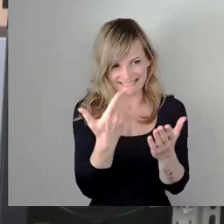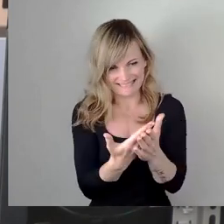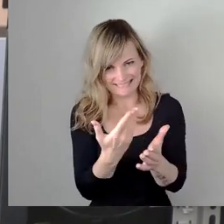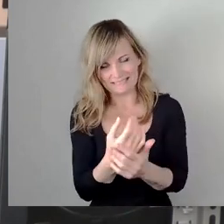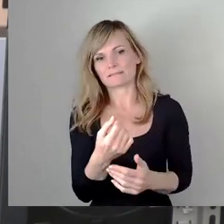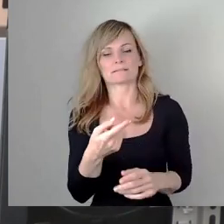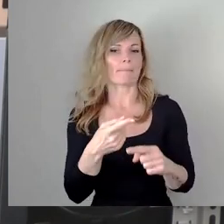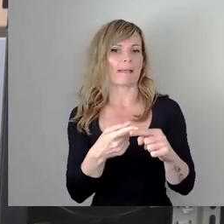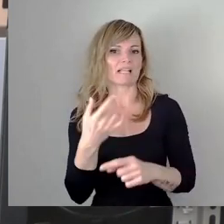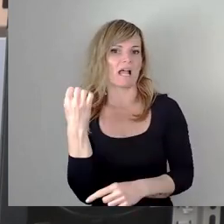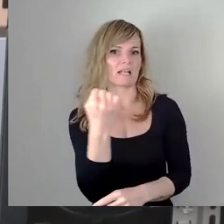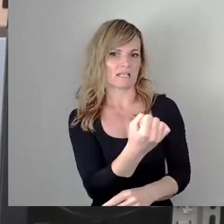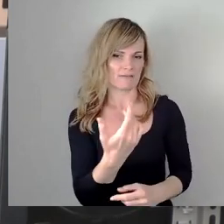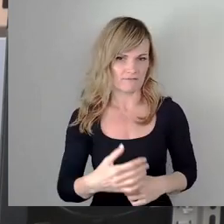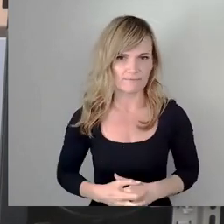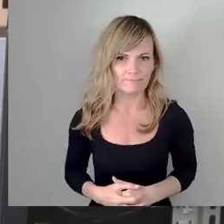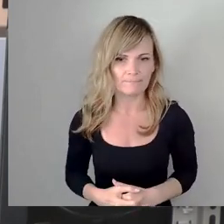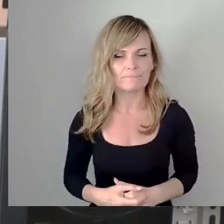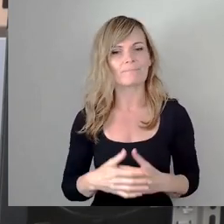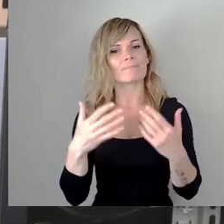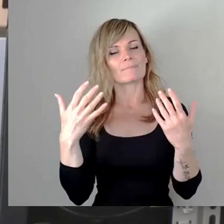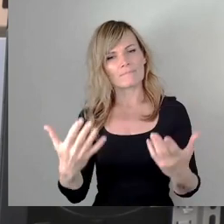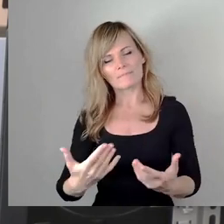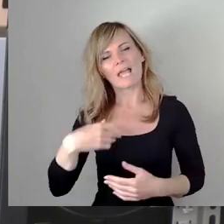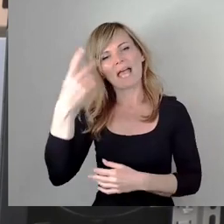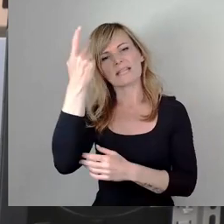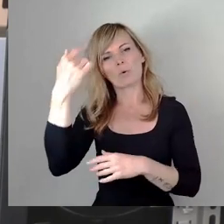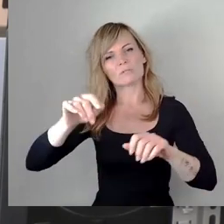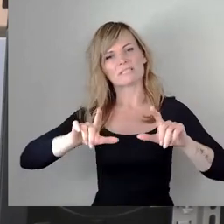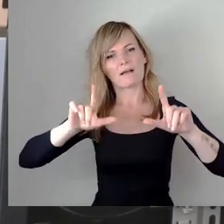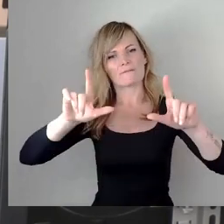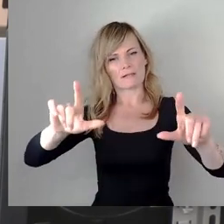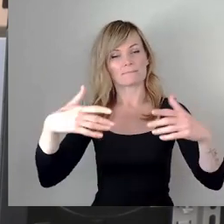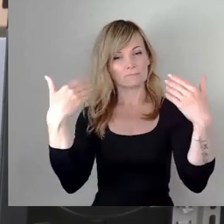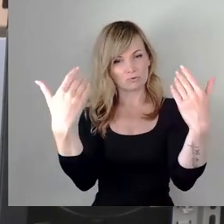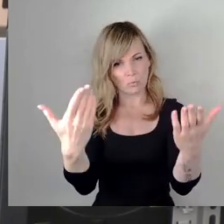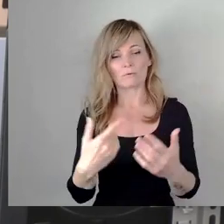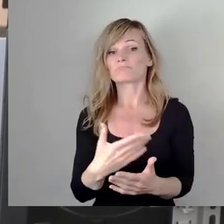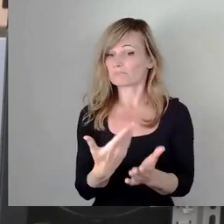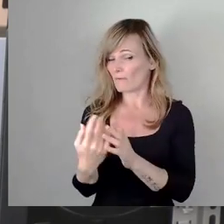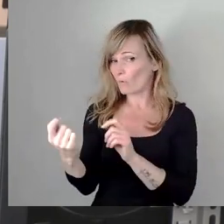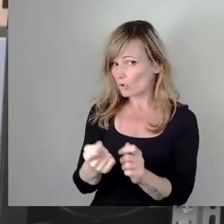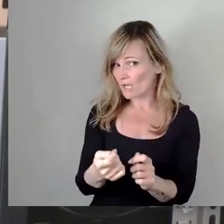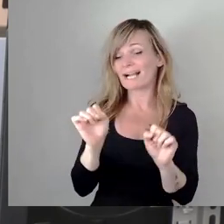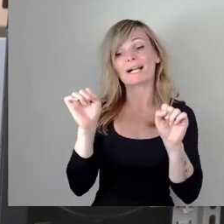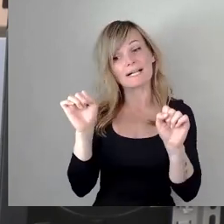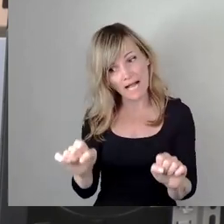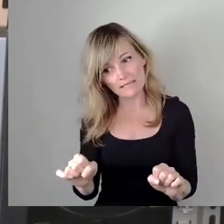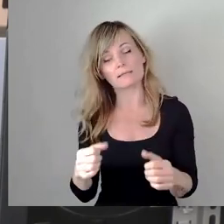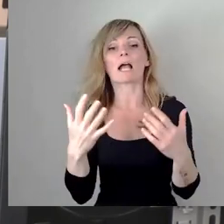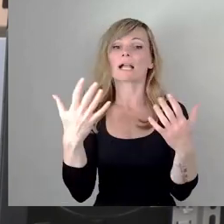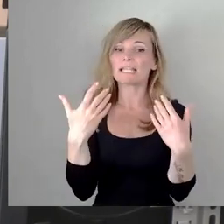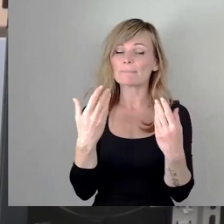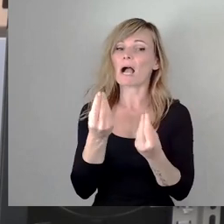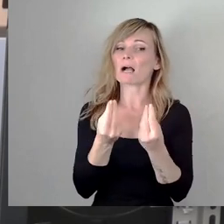Anbringen einer Erinnerungstafel, wie jetzt vorgeschlagen, kann zur Verbesserung des Klimas in der Stadt beitragen.